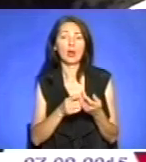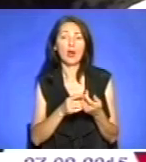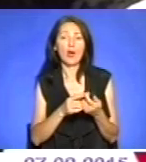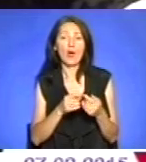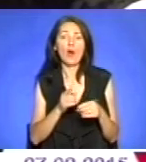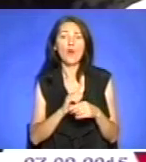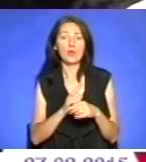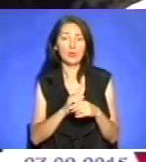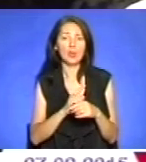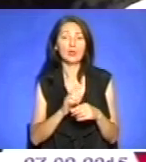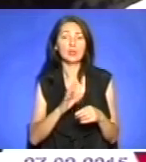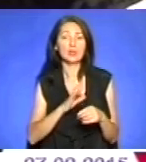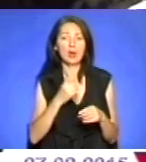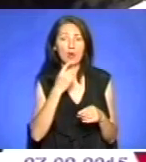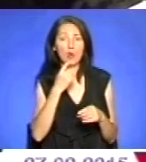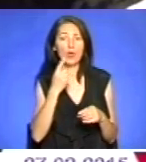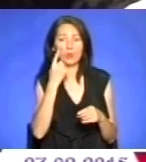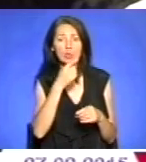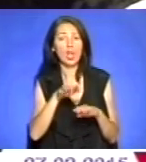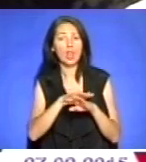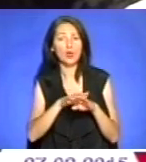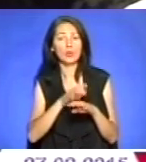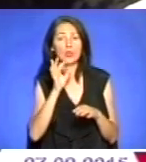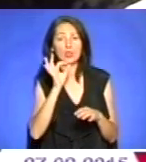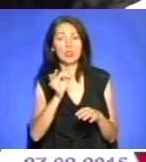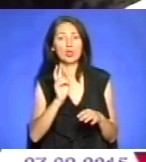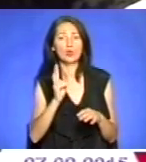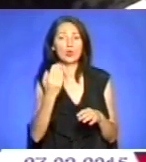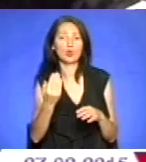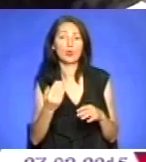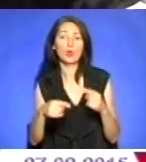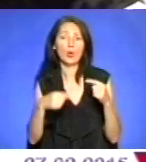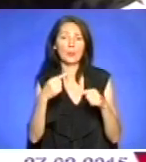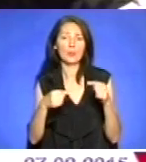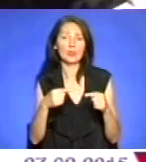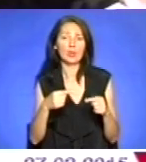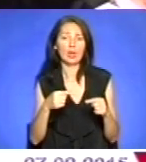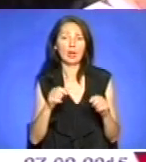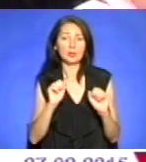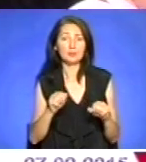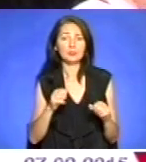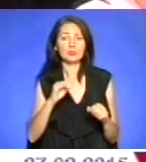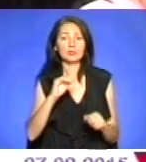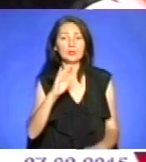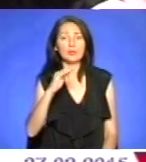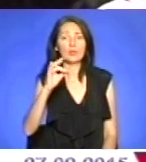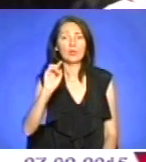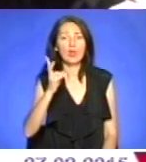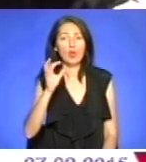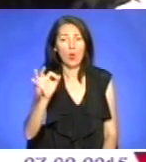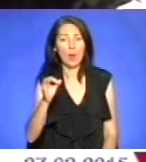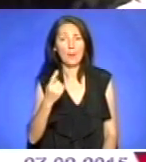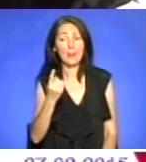народа, скажи, хто з тобою суперництво обезніс? Іван Франко. Я в першу чергу хочу